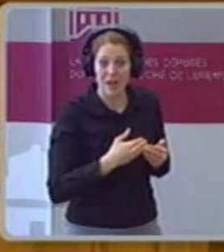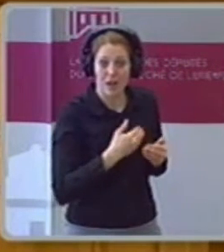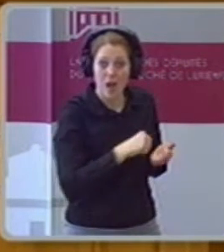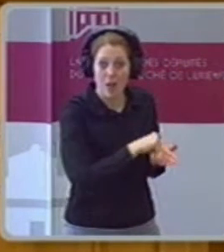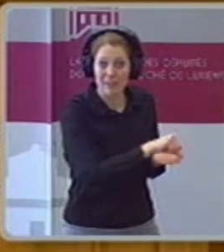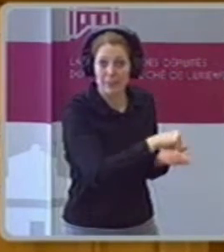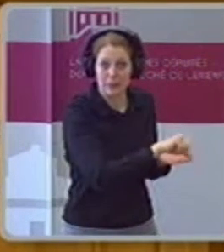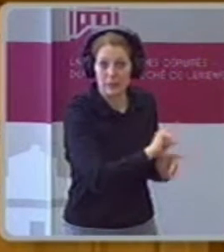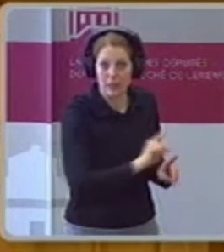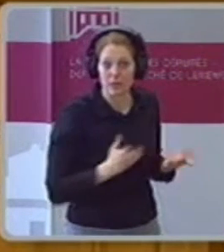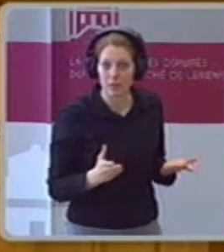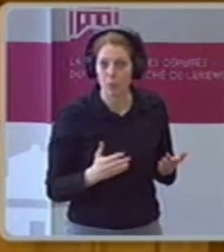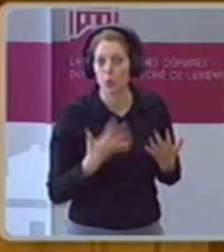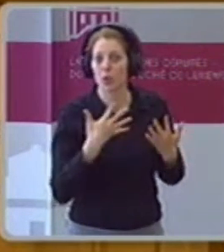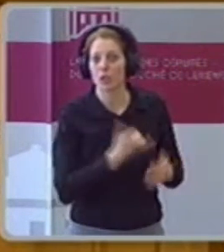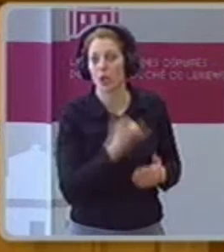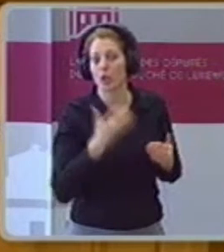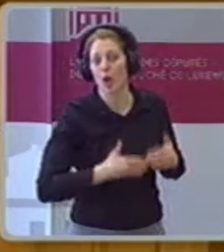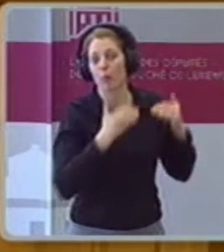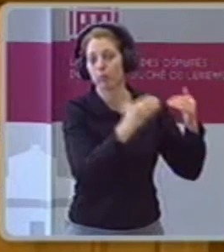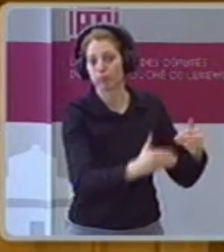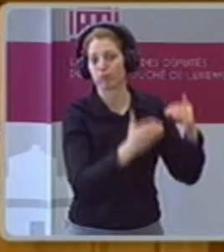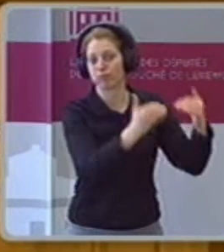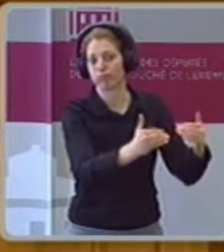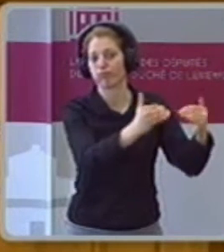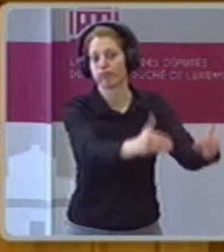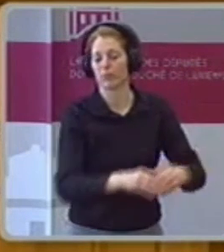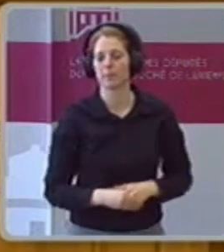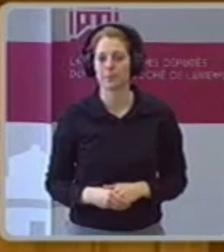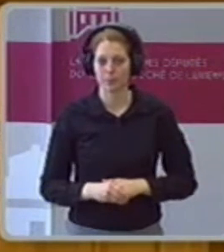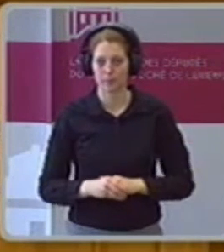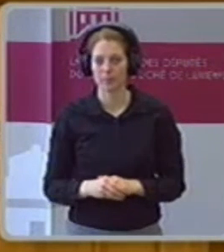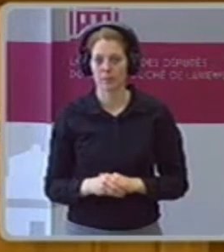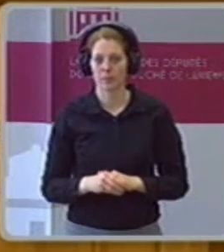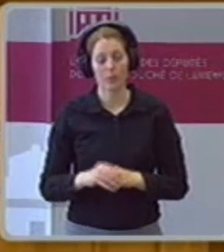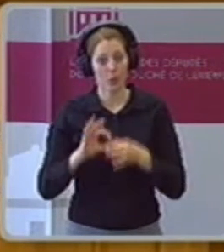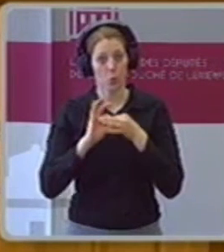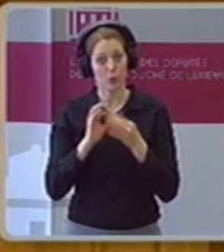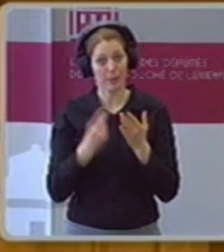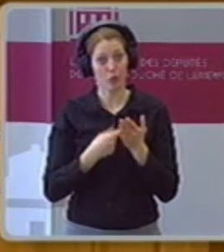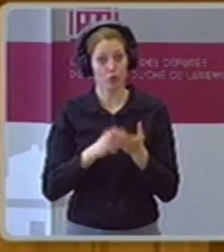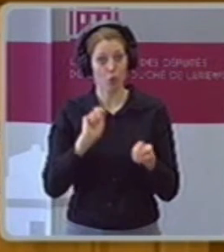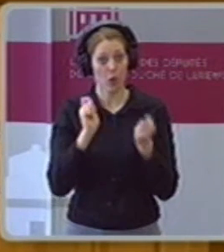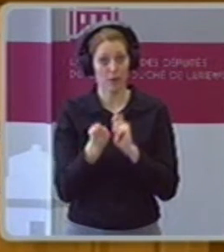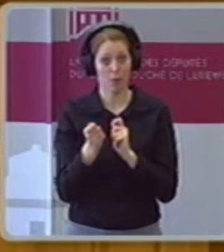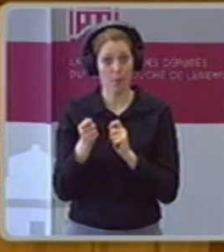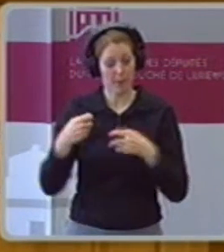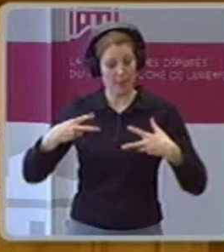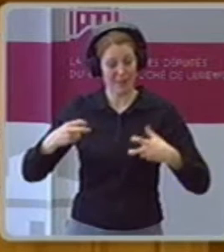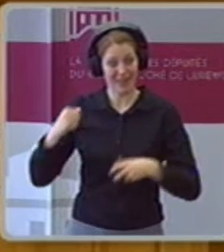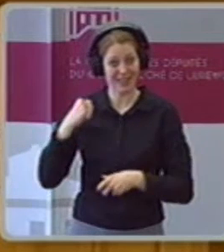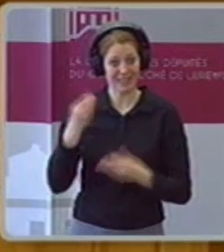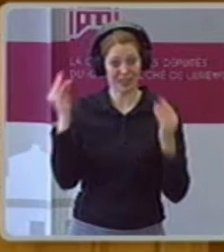wir konkret und praktisch Instrumente an der Steuerpolitik die den Familien entgegenkommen an die die größten der Fäder